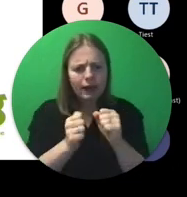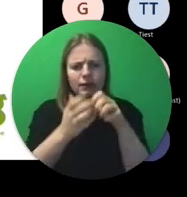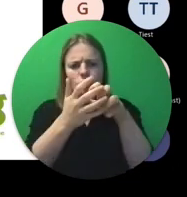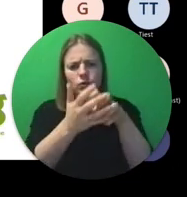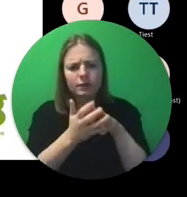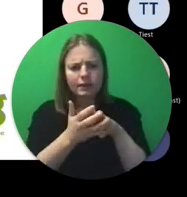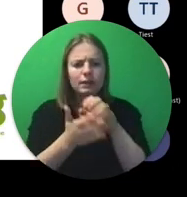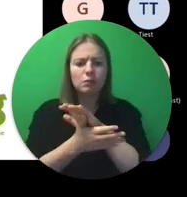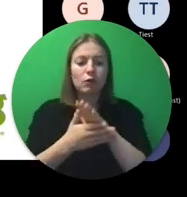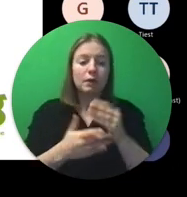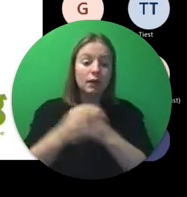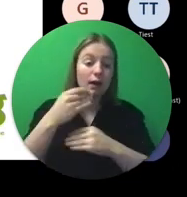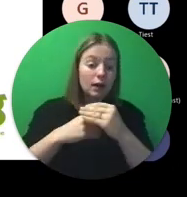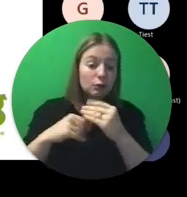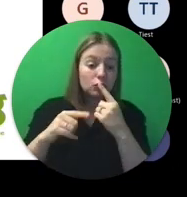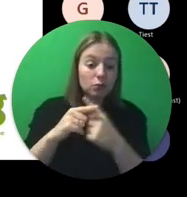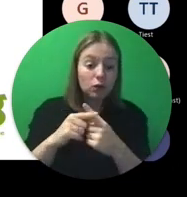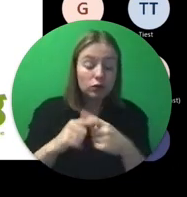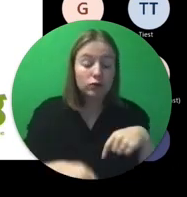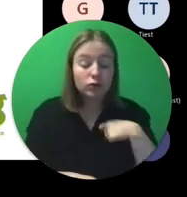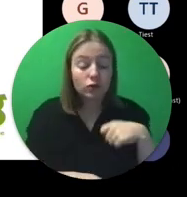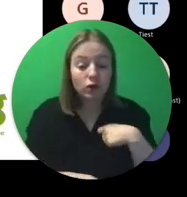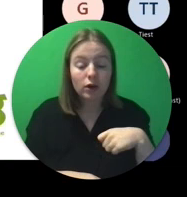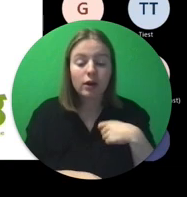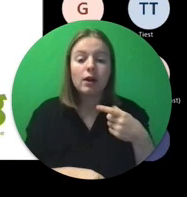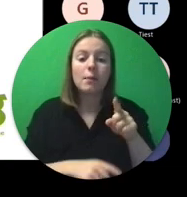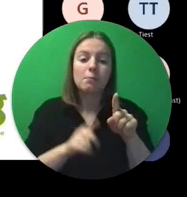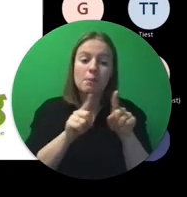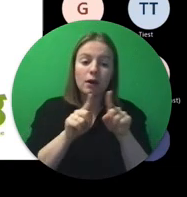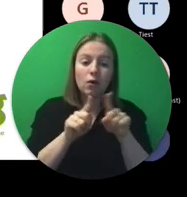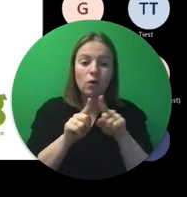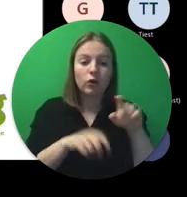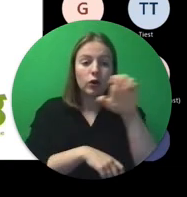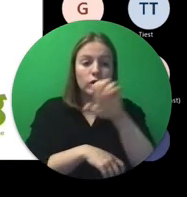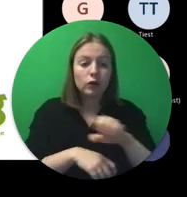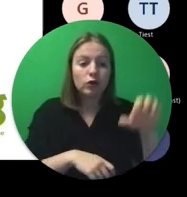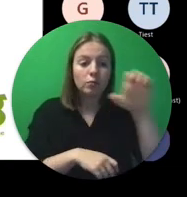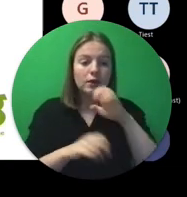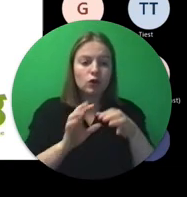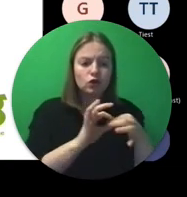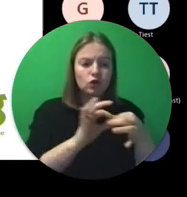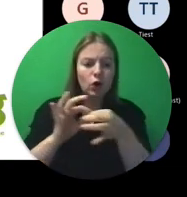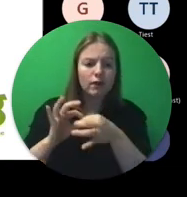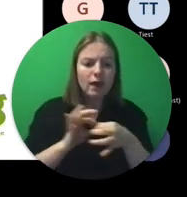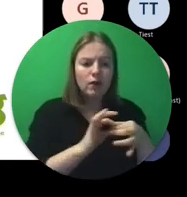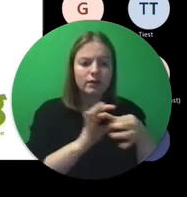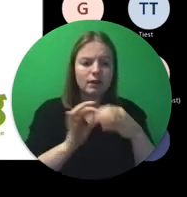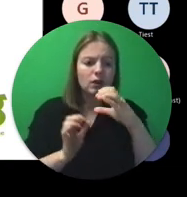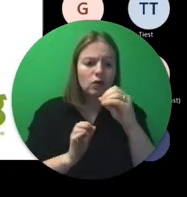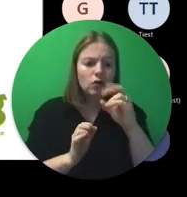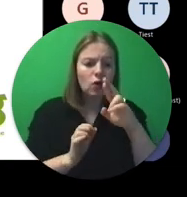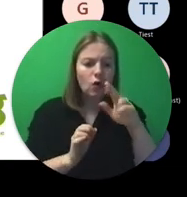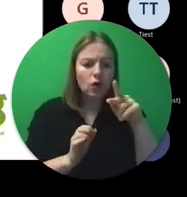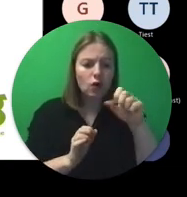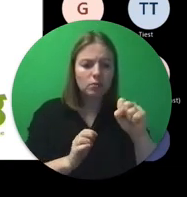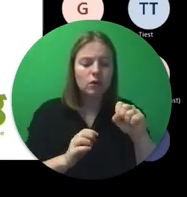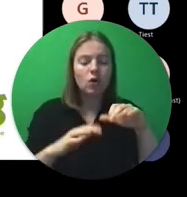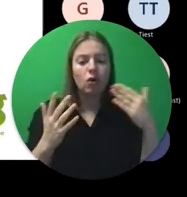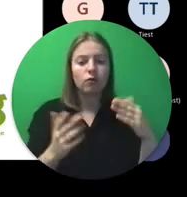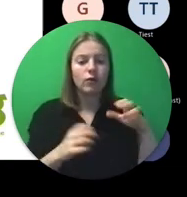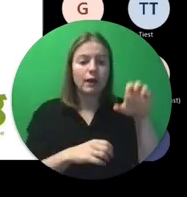zoals Erasmus Plus natuurlijk, maar bijvoorbeeld ook het European Solidarity Corps of Erasmus voor